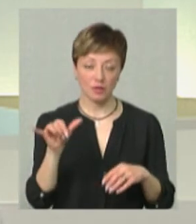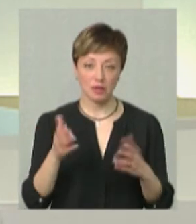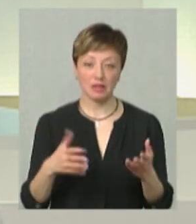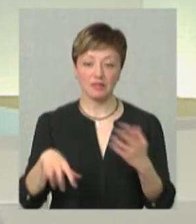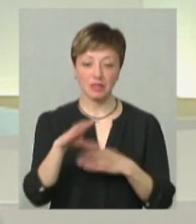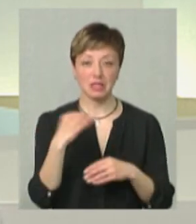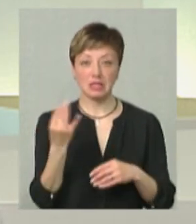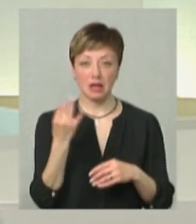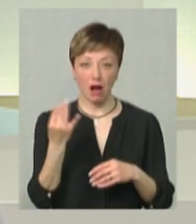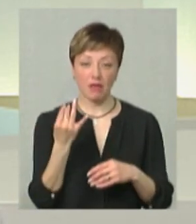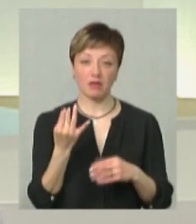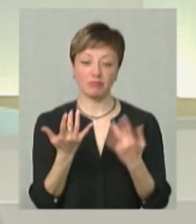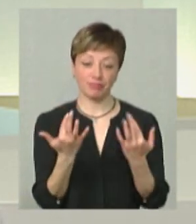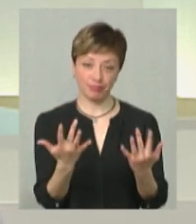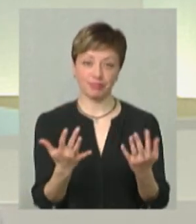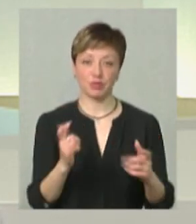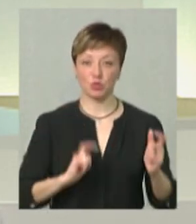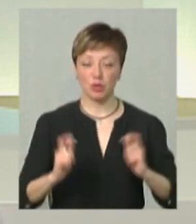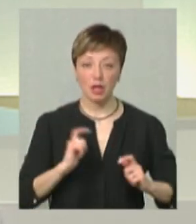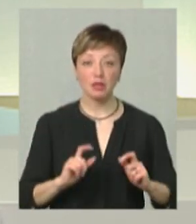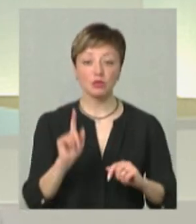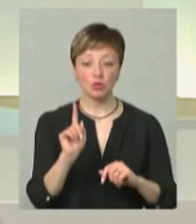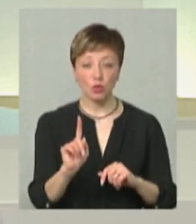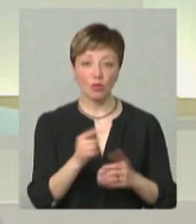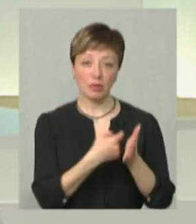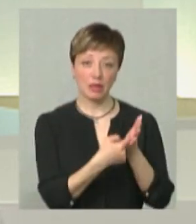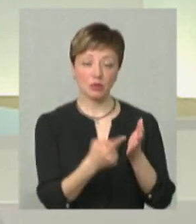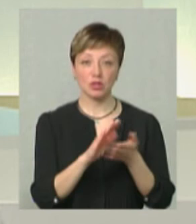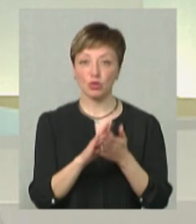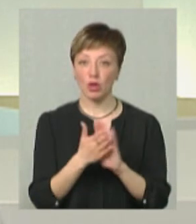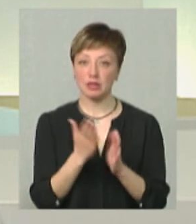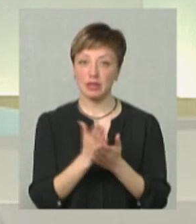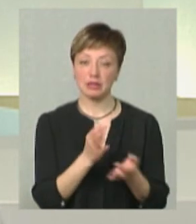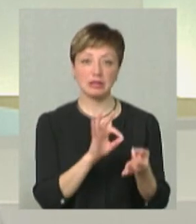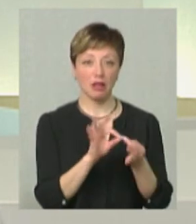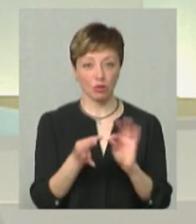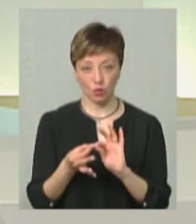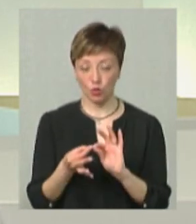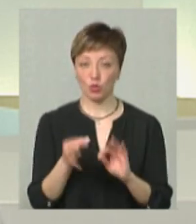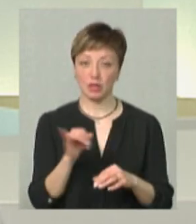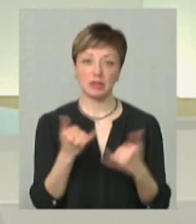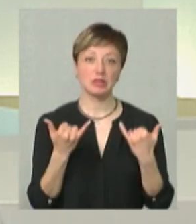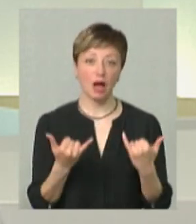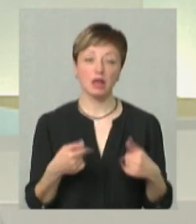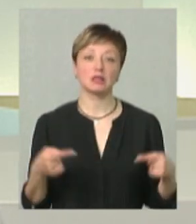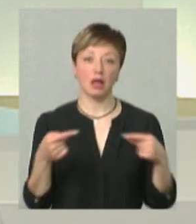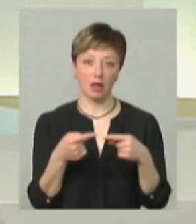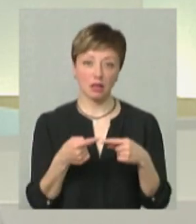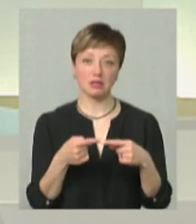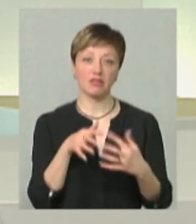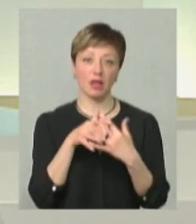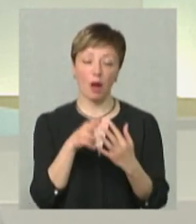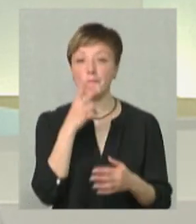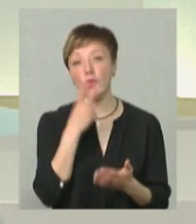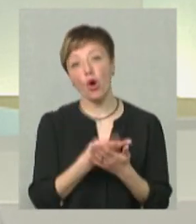Вони всі зацікавлені в абітурієнтах, хоча знову-таки підкреслюють, що ситуація є складною. І зараз якраз війна